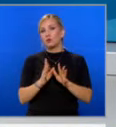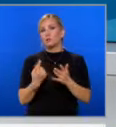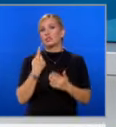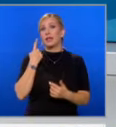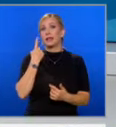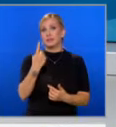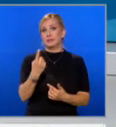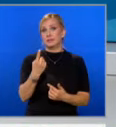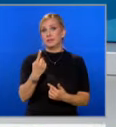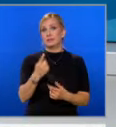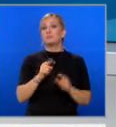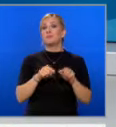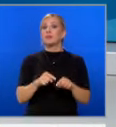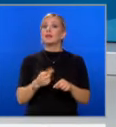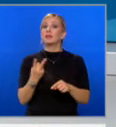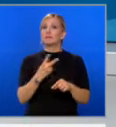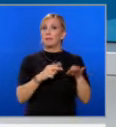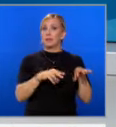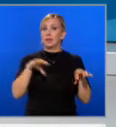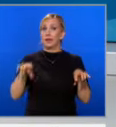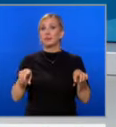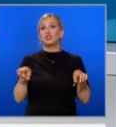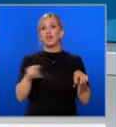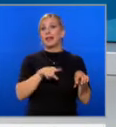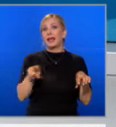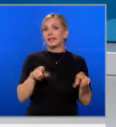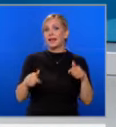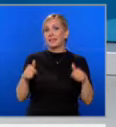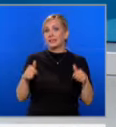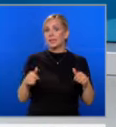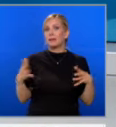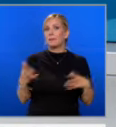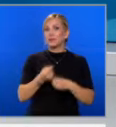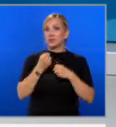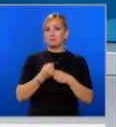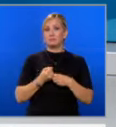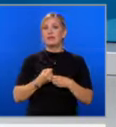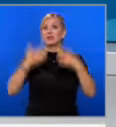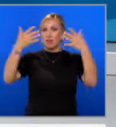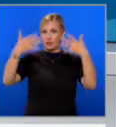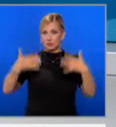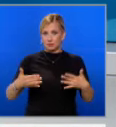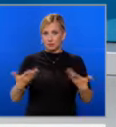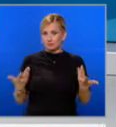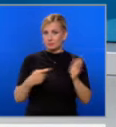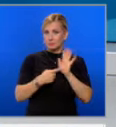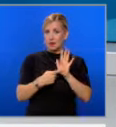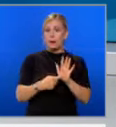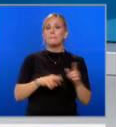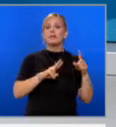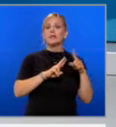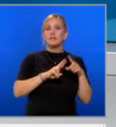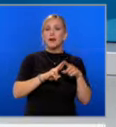И двата лагера твърдят, че техният кандидат е спечелил телевизионния дуел. Данните до момента сочат, че в Пенсилвания,